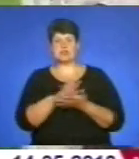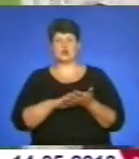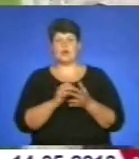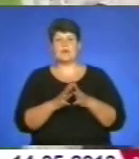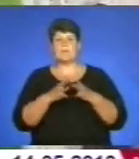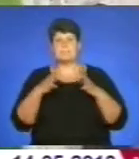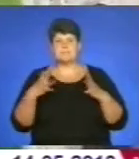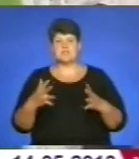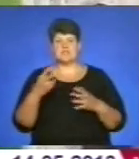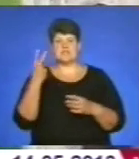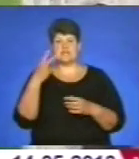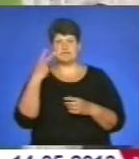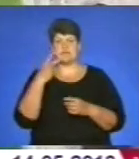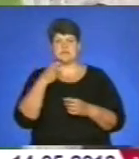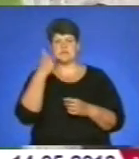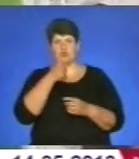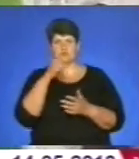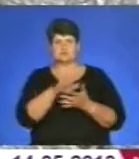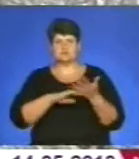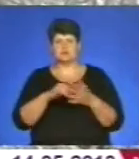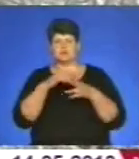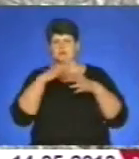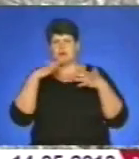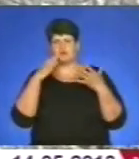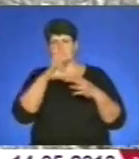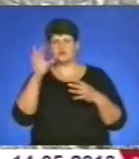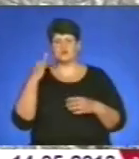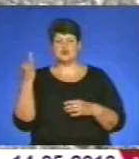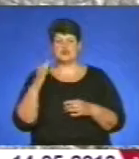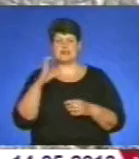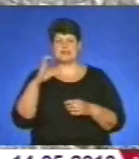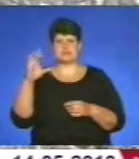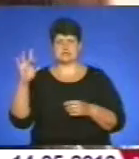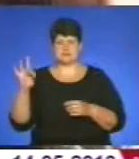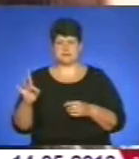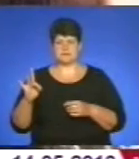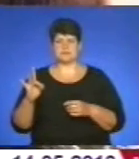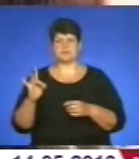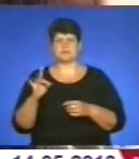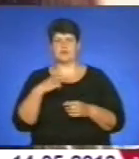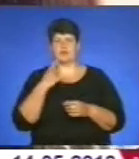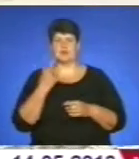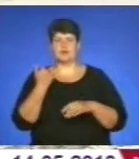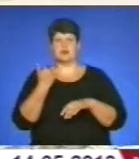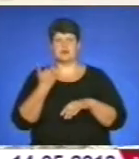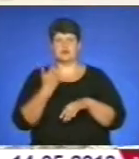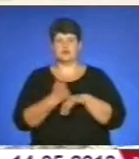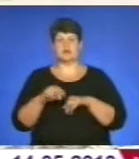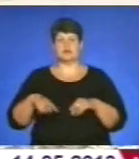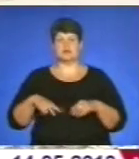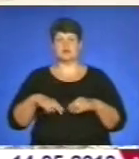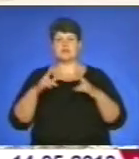'яток, ніж за всю історію Радянського Союзу, каже генеральний директор національного заповідника «Замки Тернопілля». На